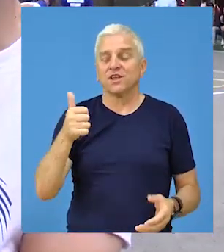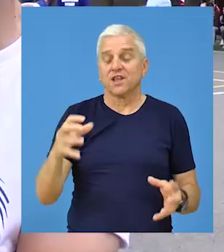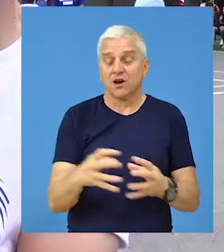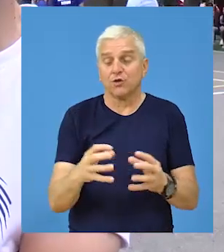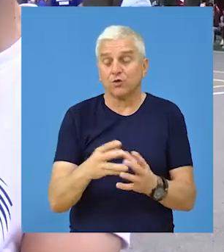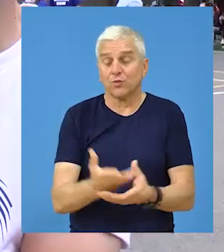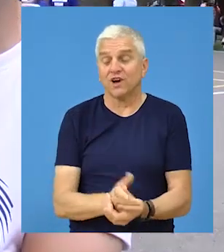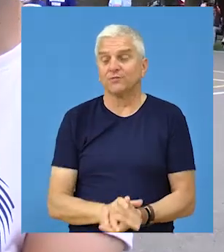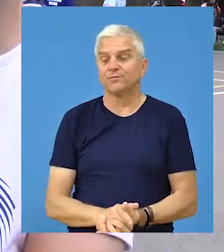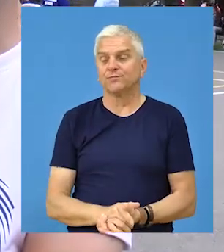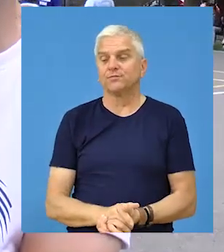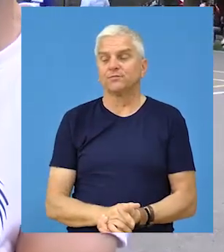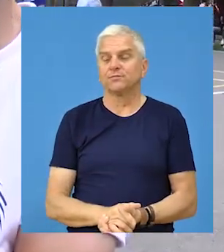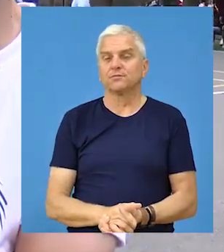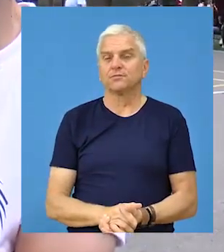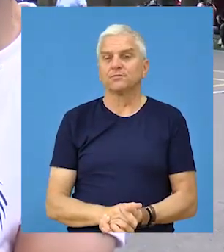takmičarska